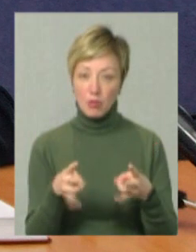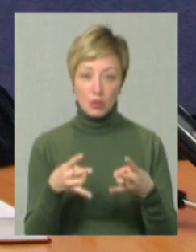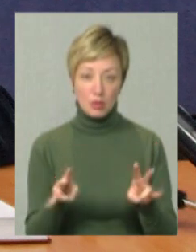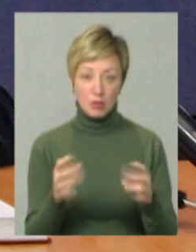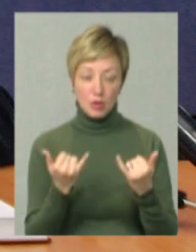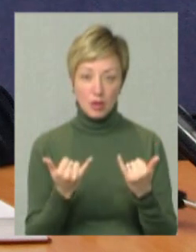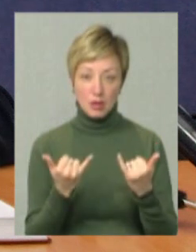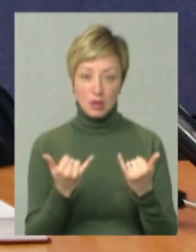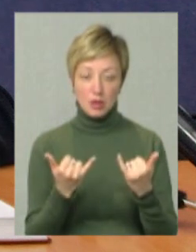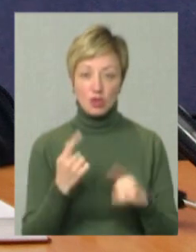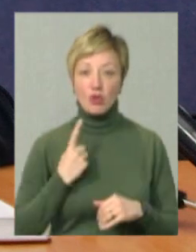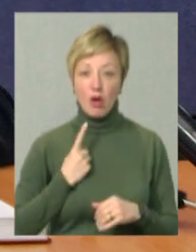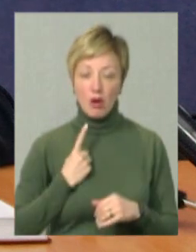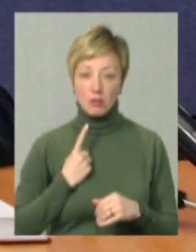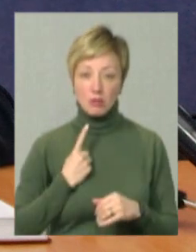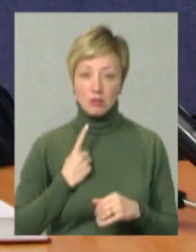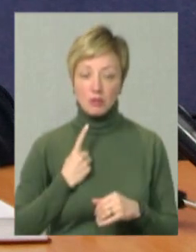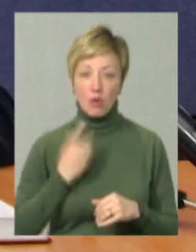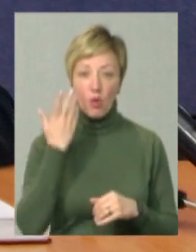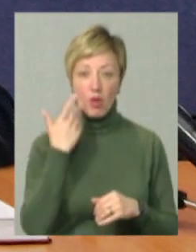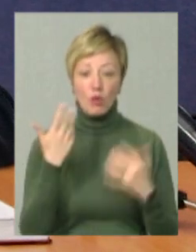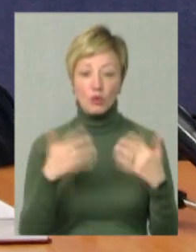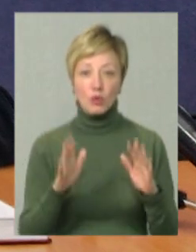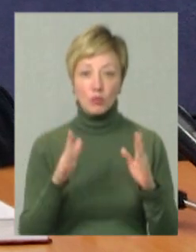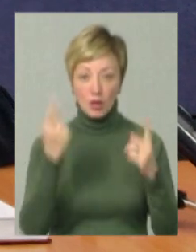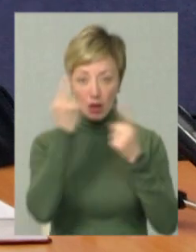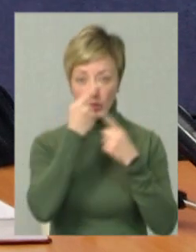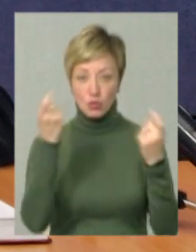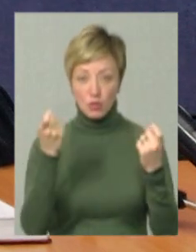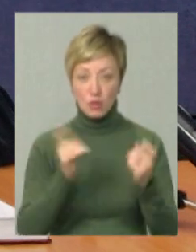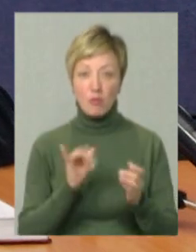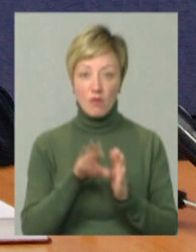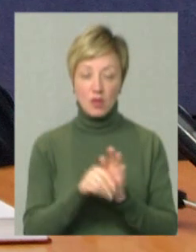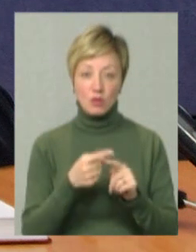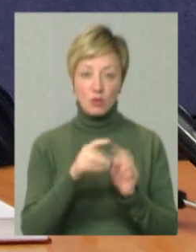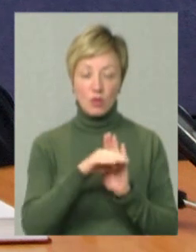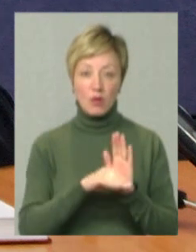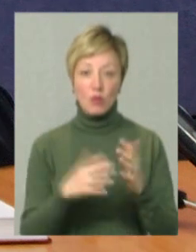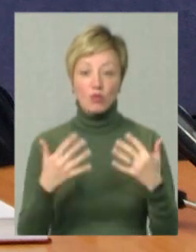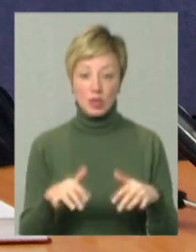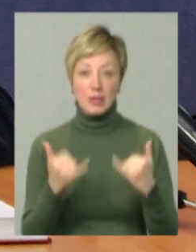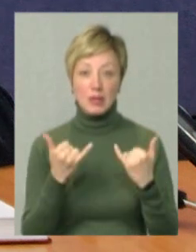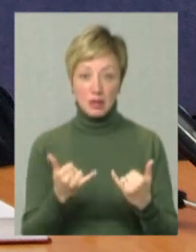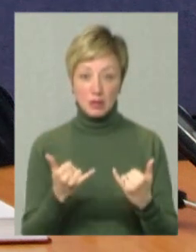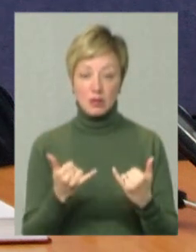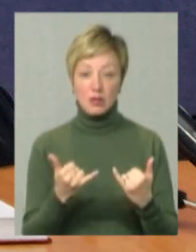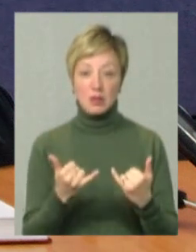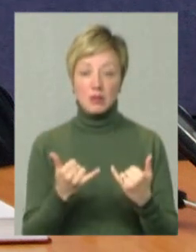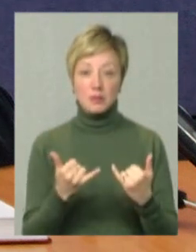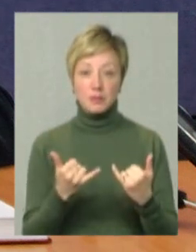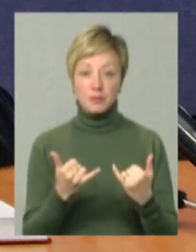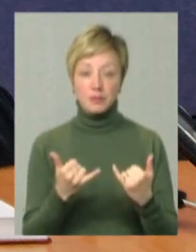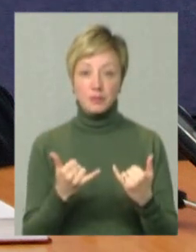потрібно наразі чекати, коли вже буде анонсовано і впроваджено цю програму, а вже наразі, вже